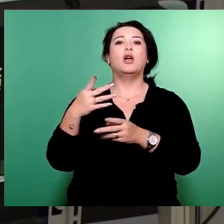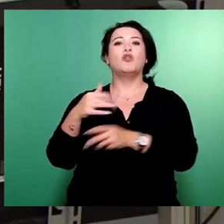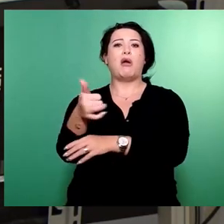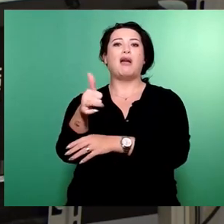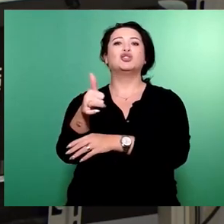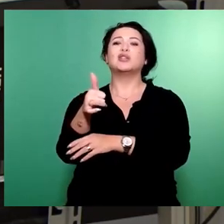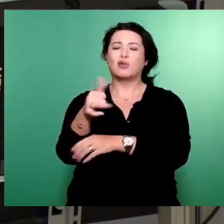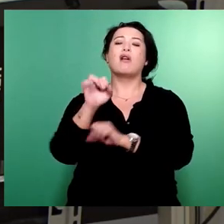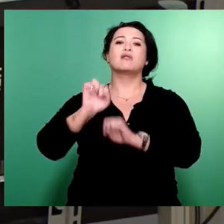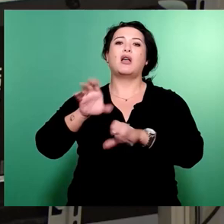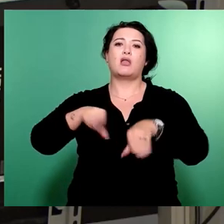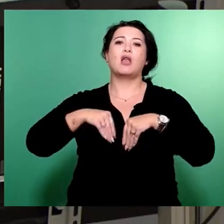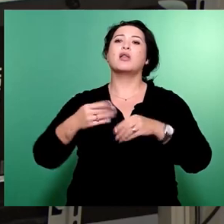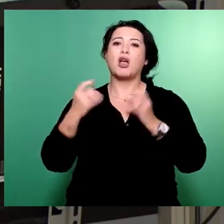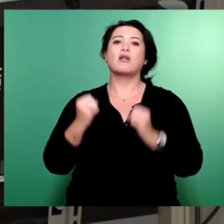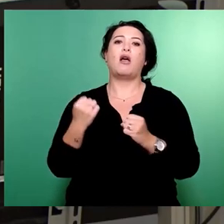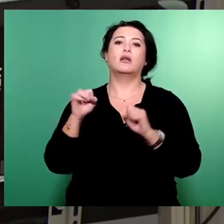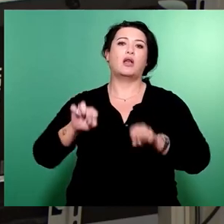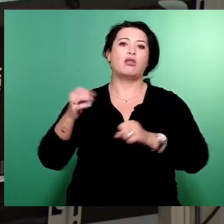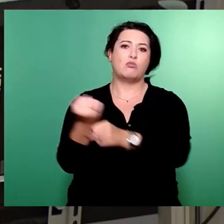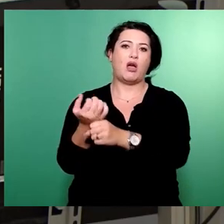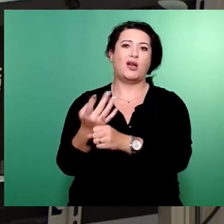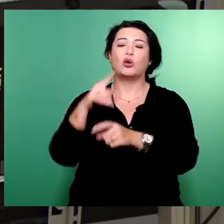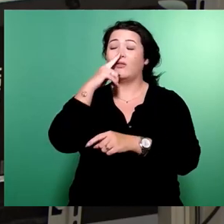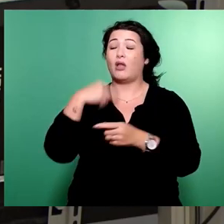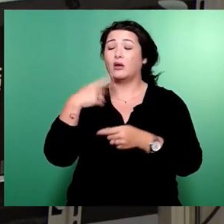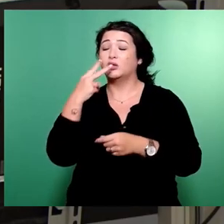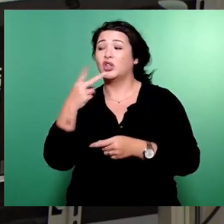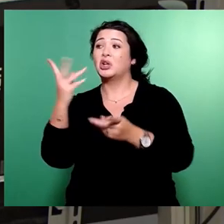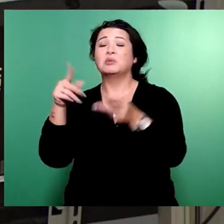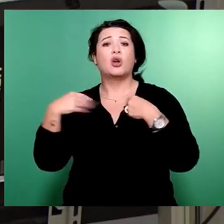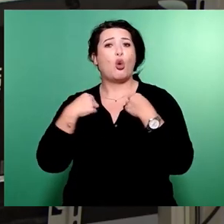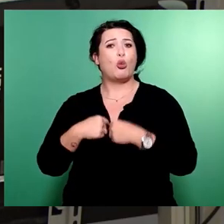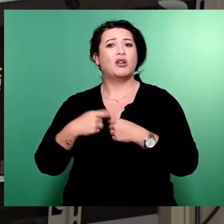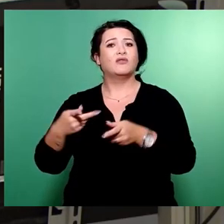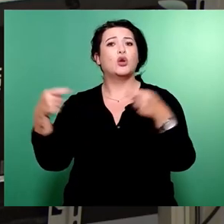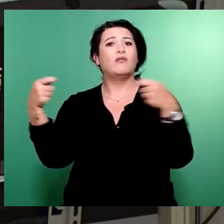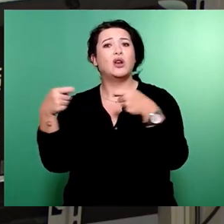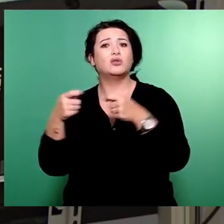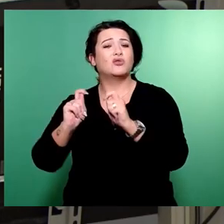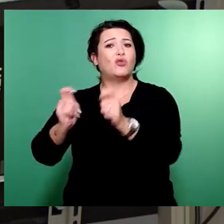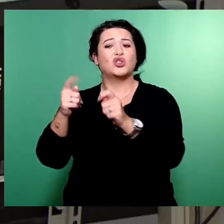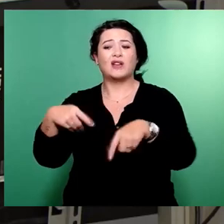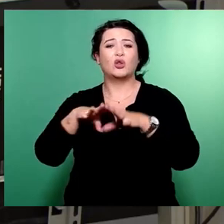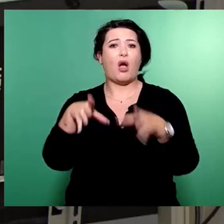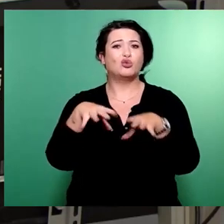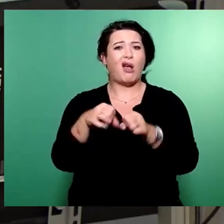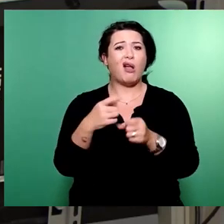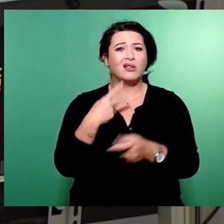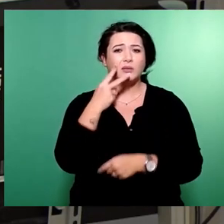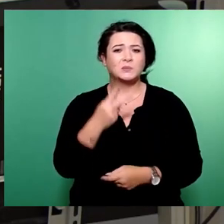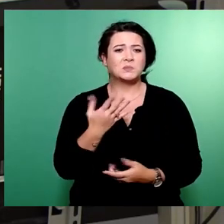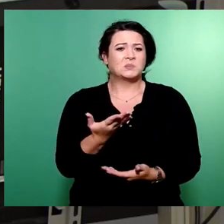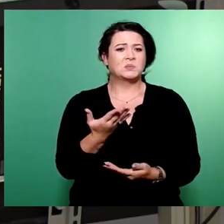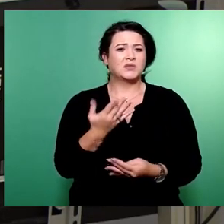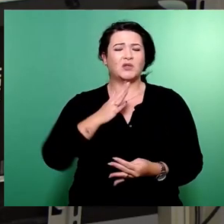Und wenn ich mir die Anmerkungen des Herrn Oberbürgermeisters zu den Finanzierungsvorschlägen des Haushaltes angucke, so ist diese Kritik, die ich hier